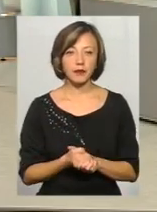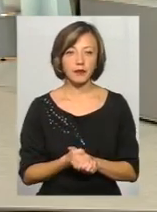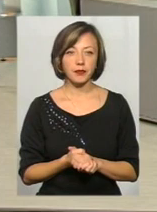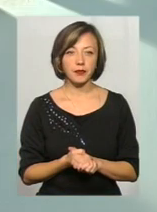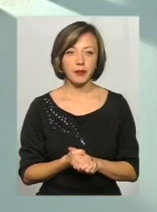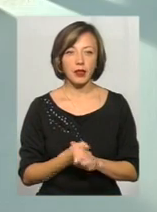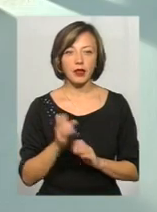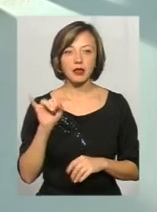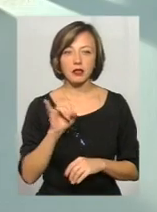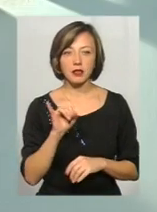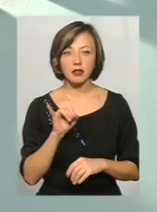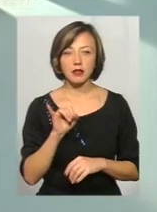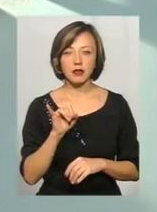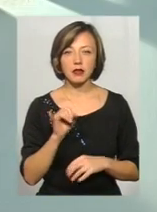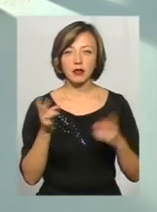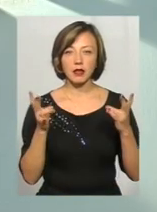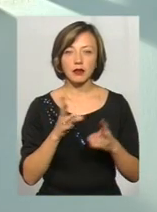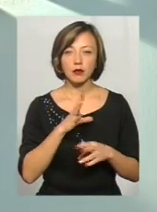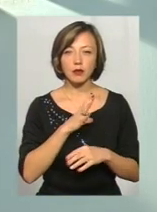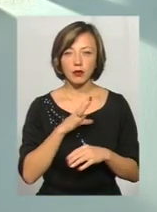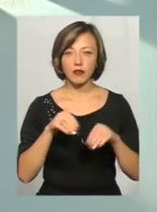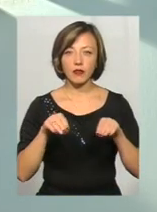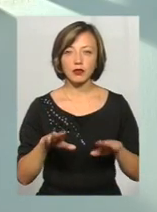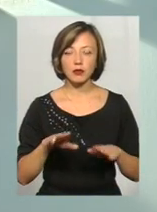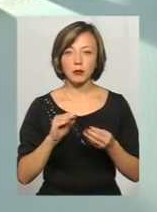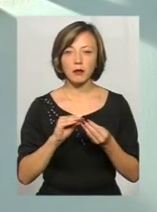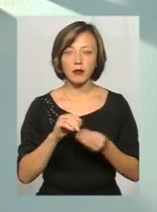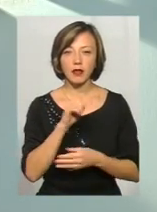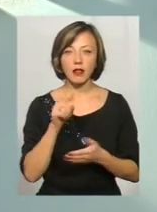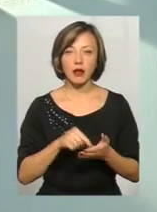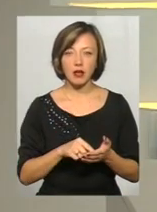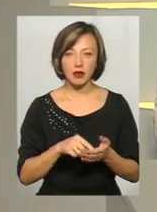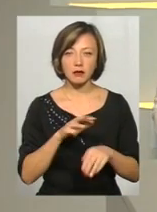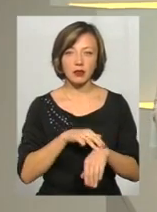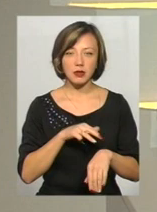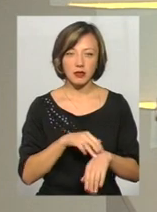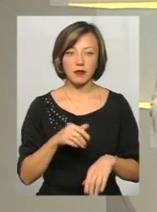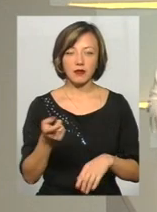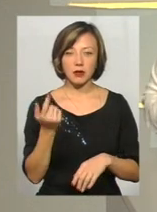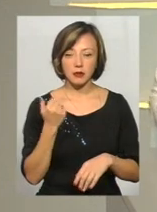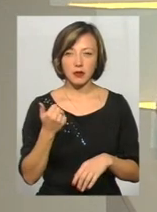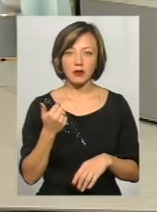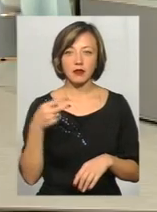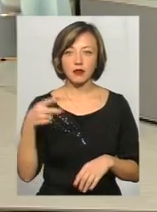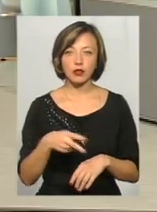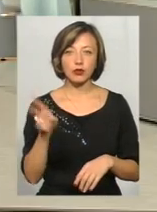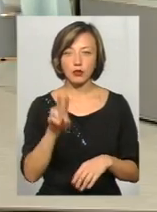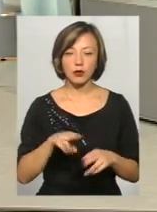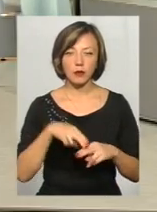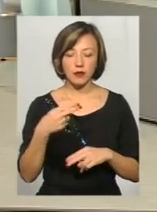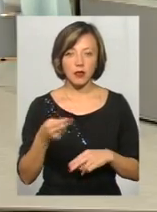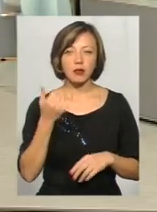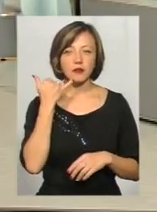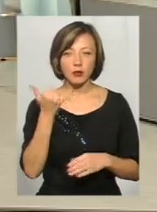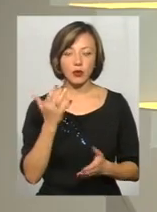ДТП і треба було відрішати питання з правоохоронними органами. Я зрозуміла. З вимунили 2 тисячі доларів і ми повернули. У нас є